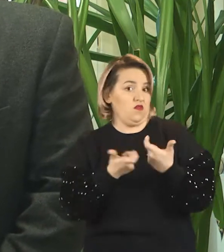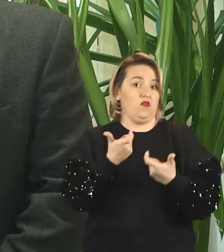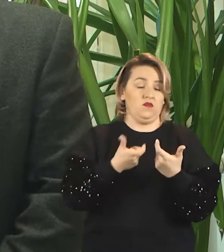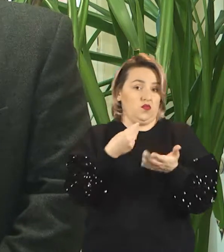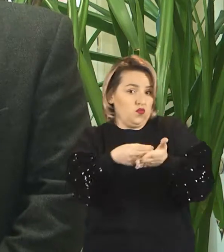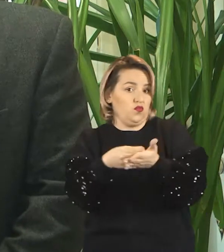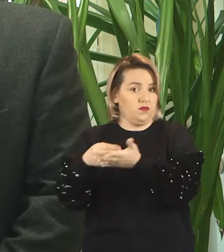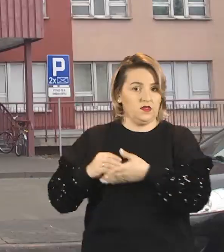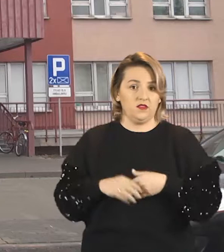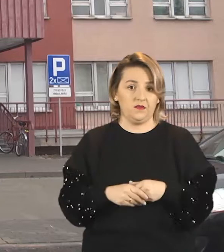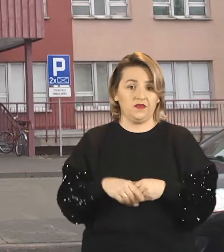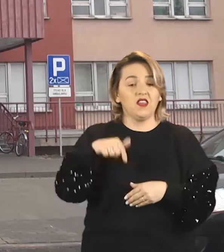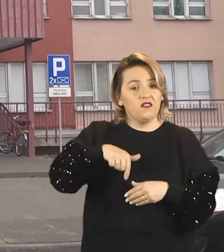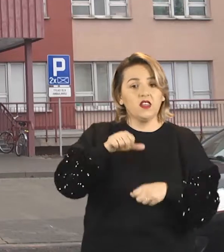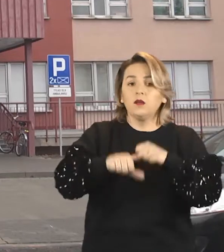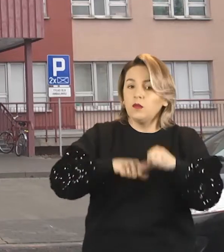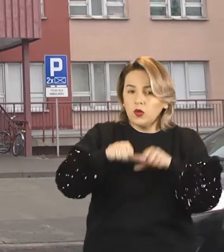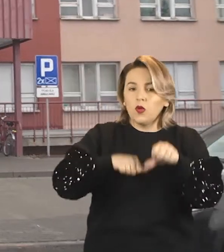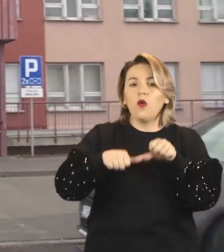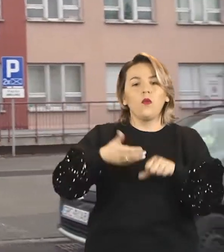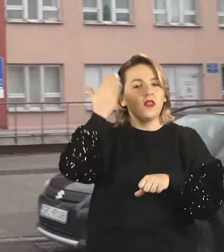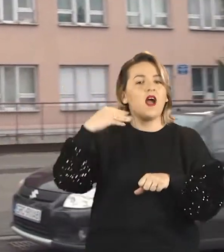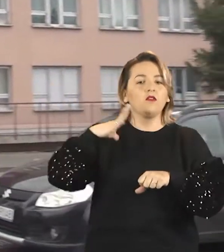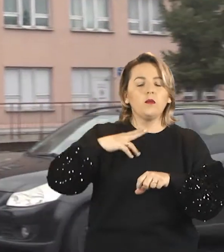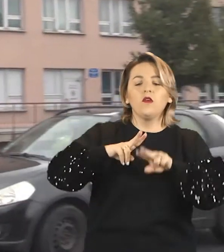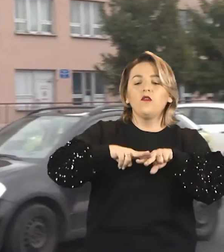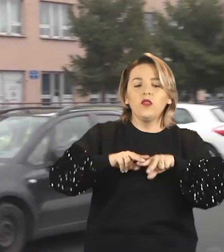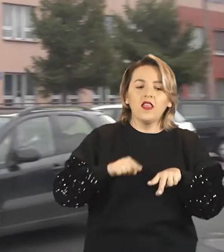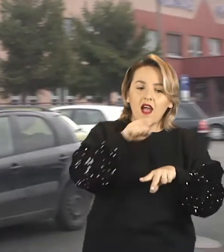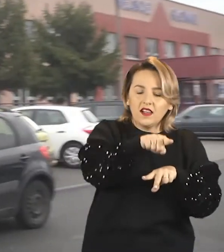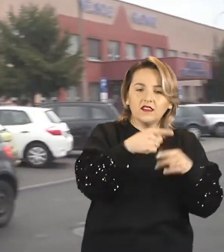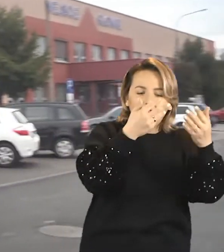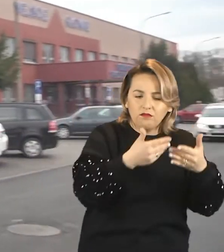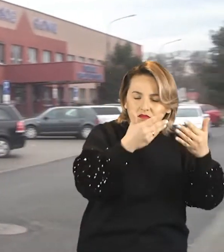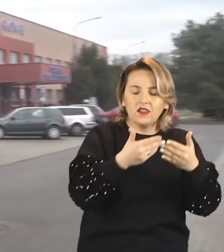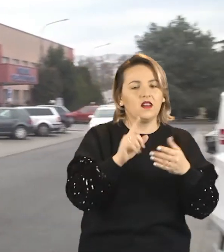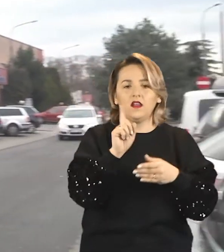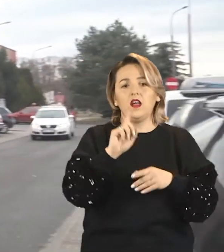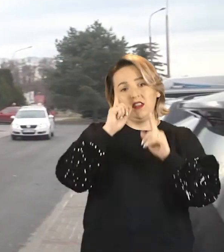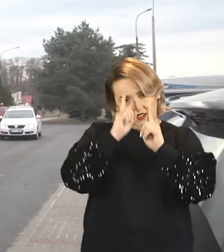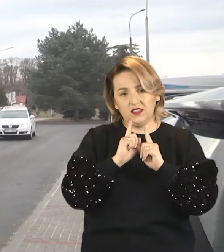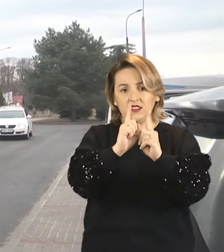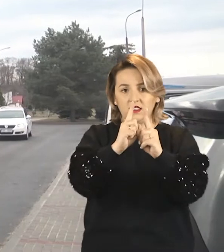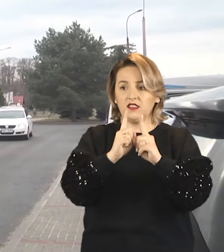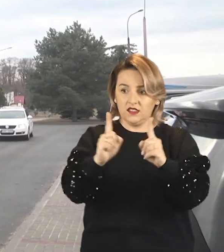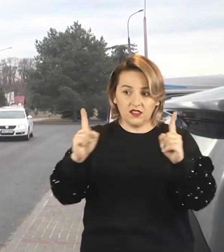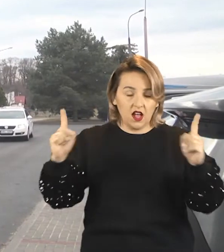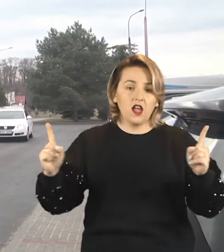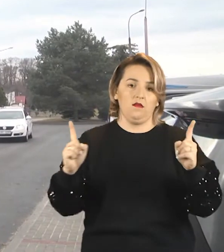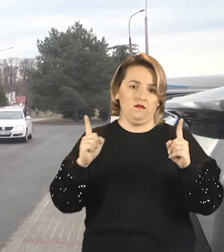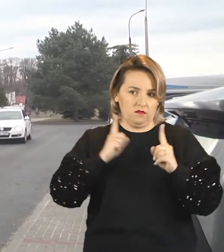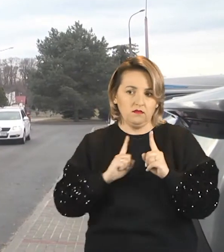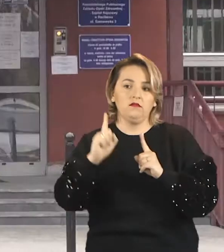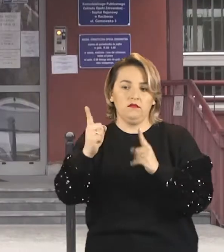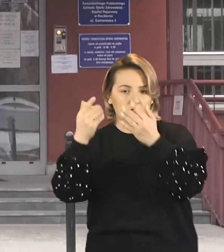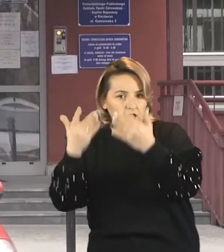nowego, nowej generacji. Niestety w tym roku nie będzie możliwości rozliczania PIT-u przez fundację, bo koszt pracy biura rachunkowego